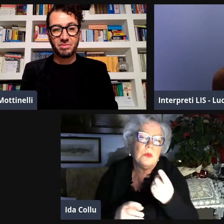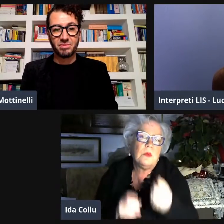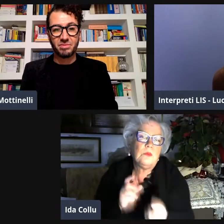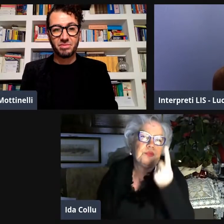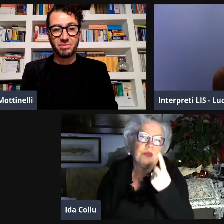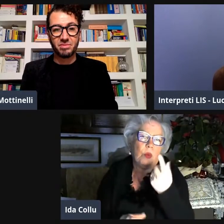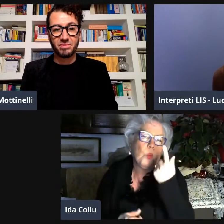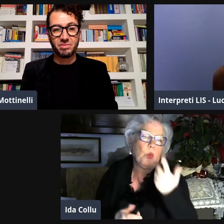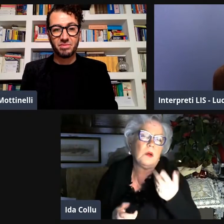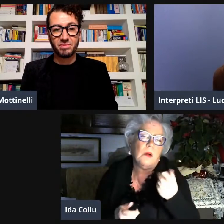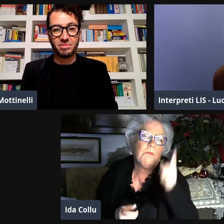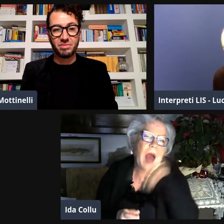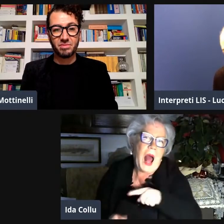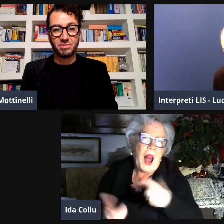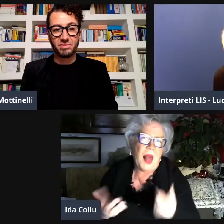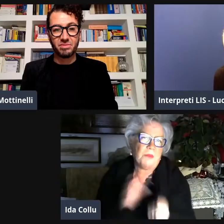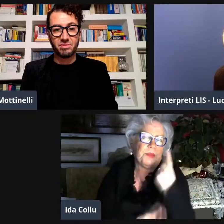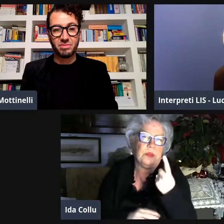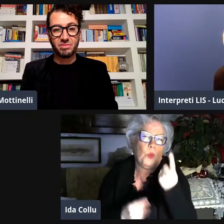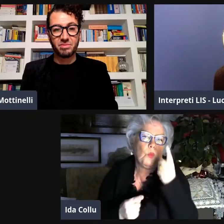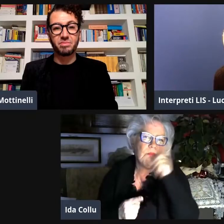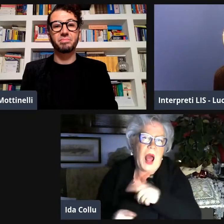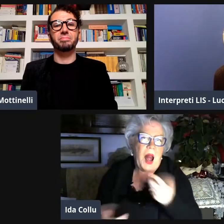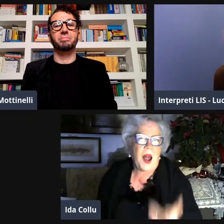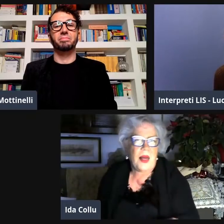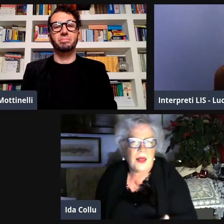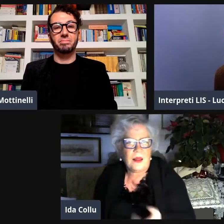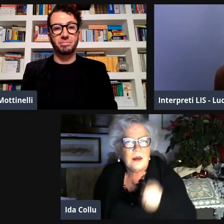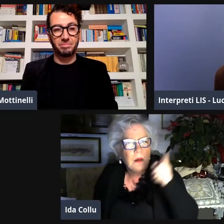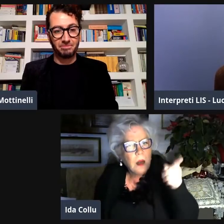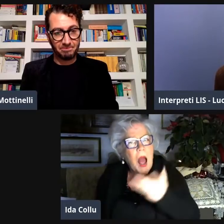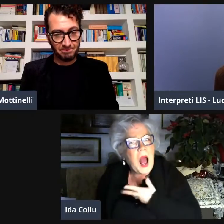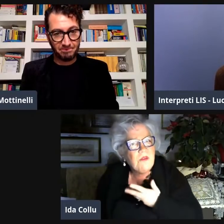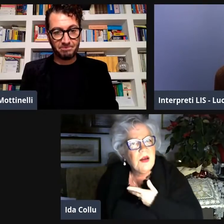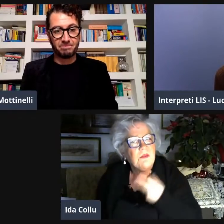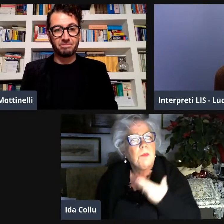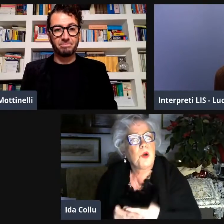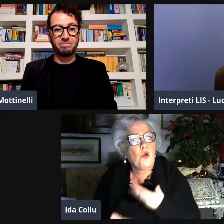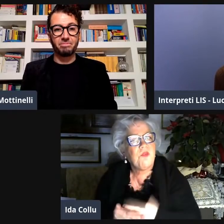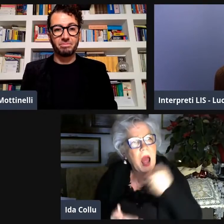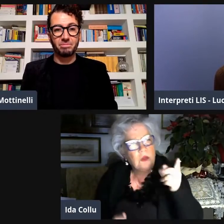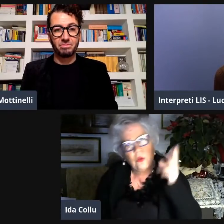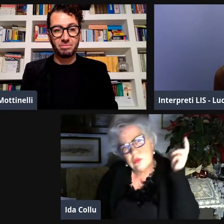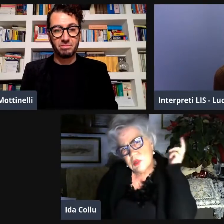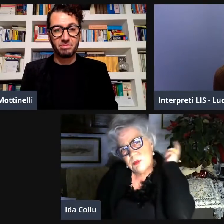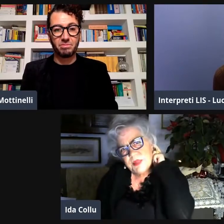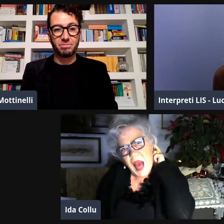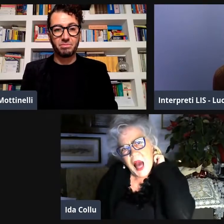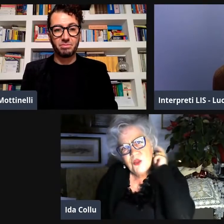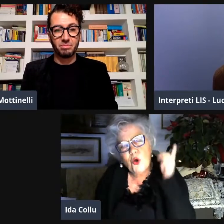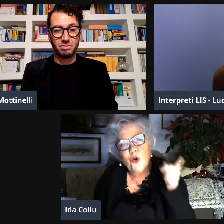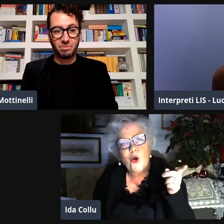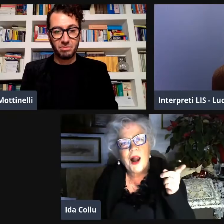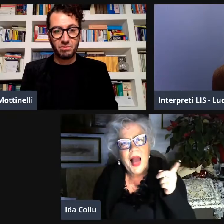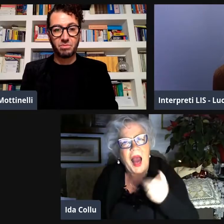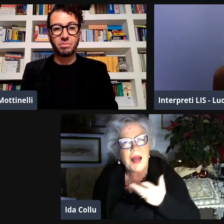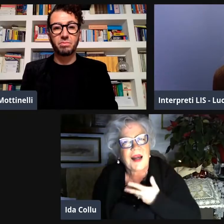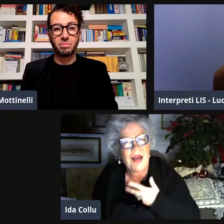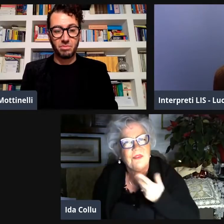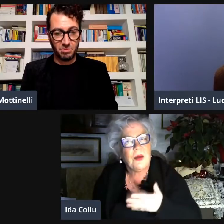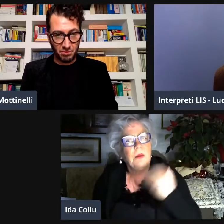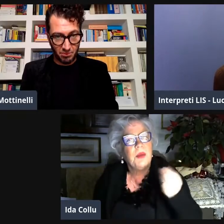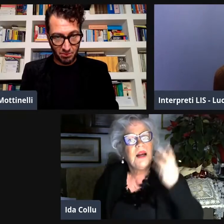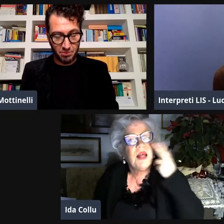Possiamo dire che lui si è morto un po' all'improvviso. Per un malore improvviso. E lui aveva